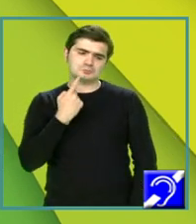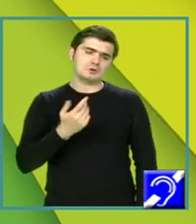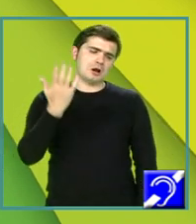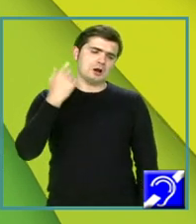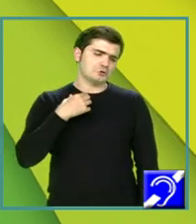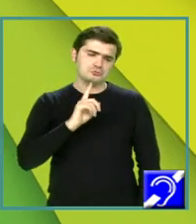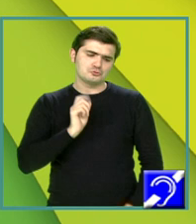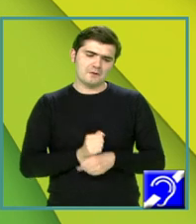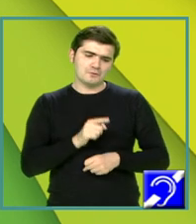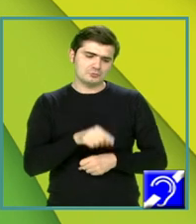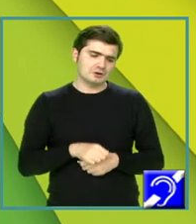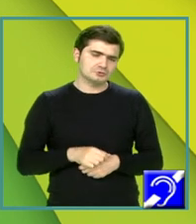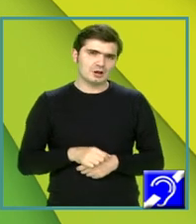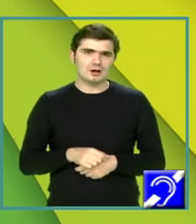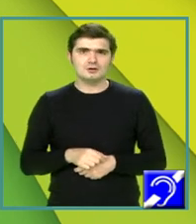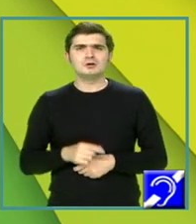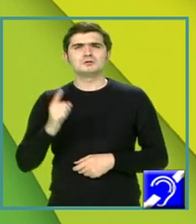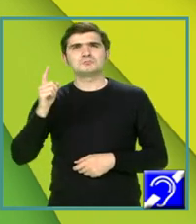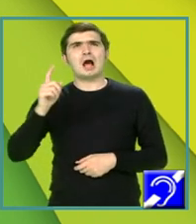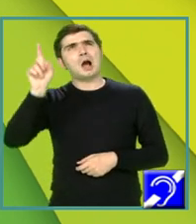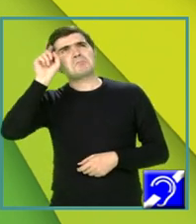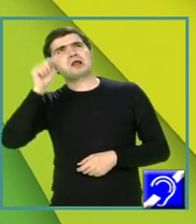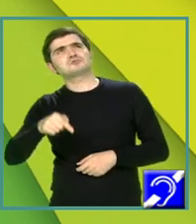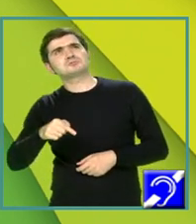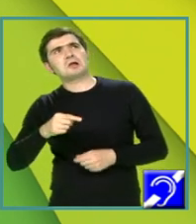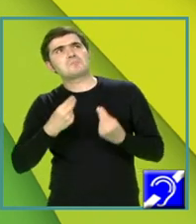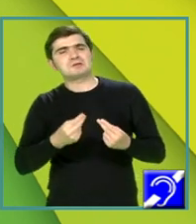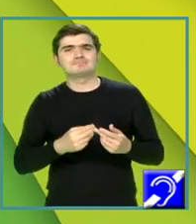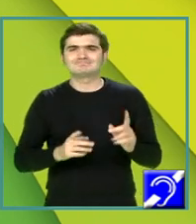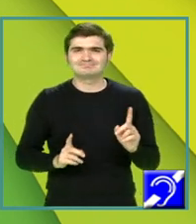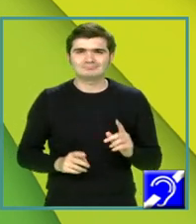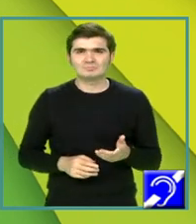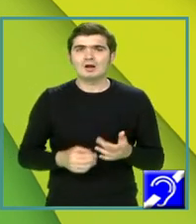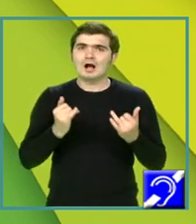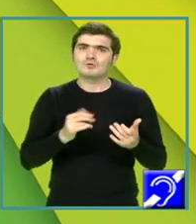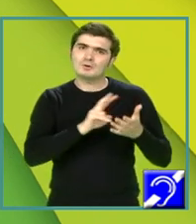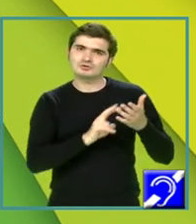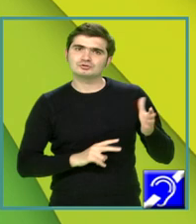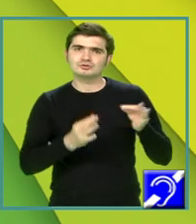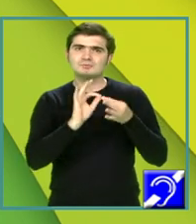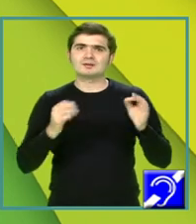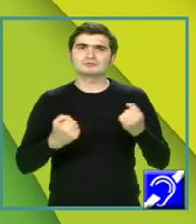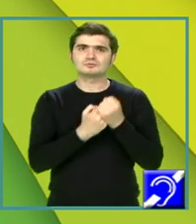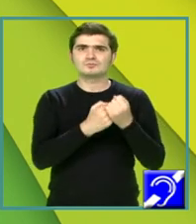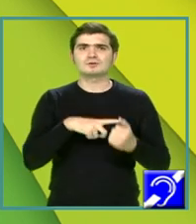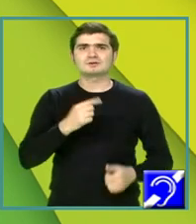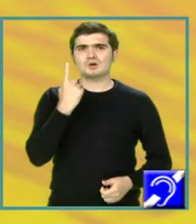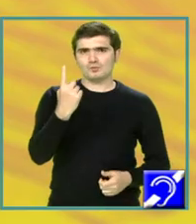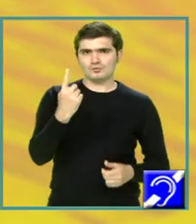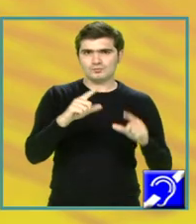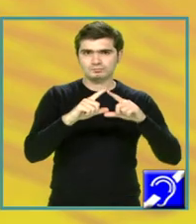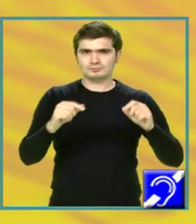dar de fapt eu nu am făcut așa, cu toate că am avut impresia că a fost corect. O să citim acum textul suport. Subiectul 1.